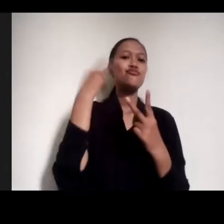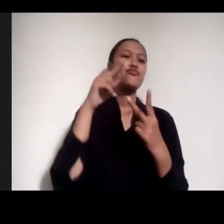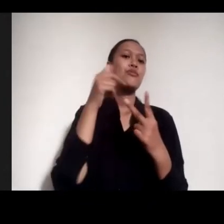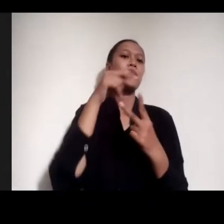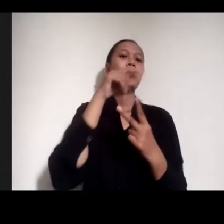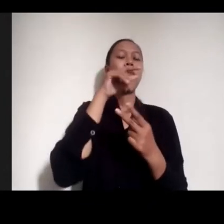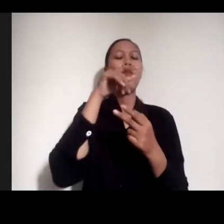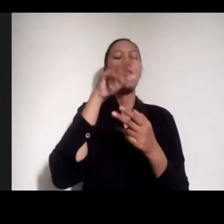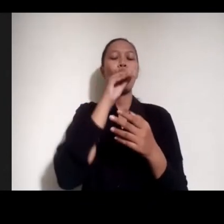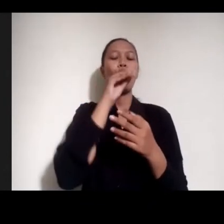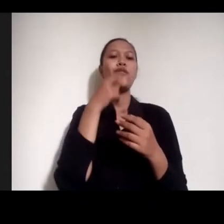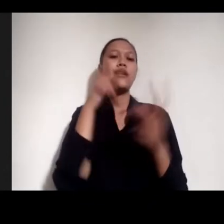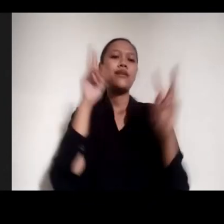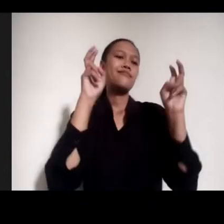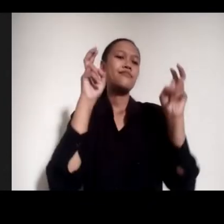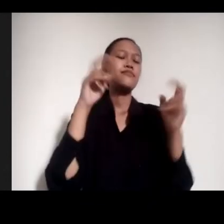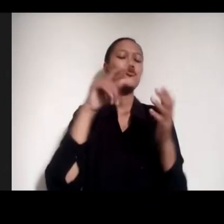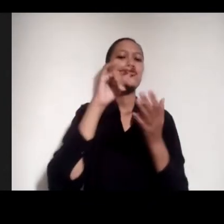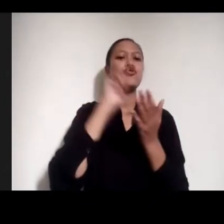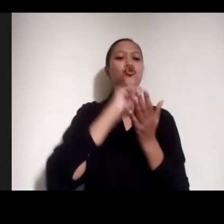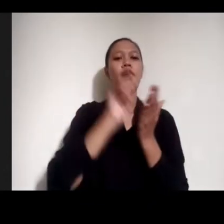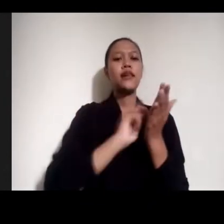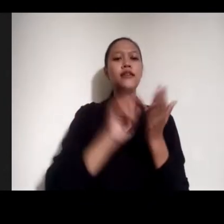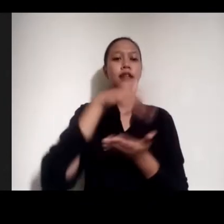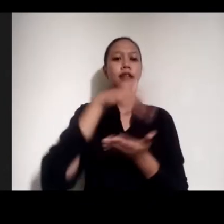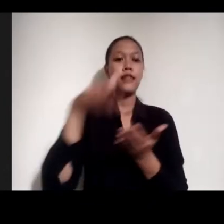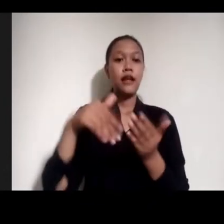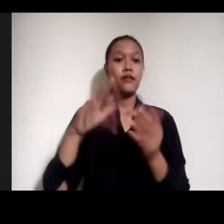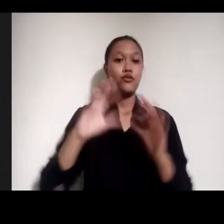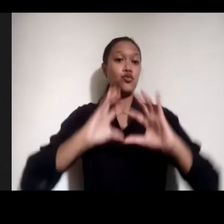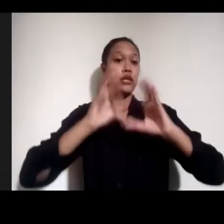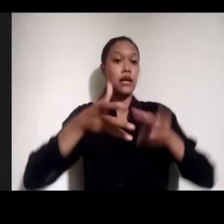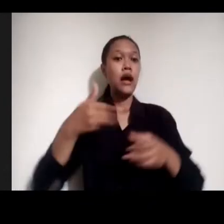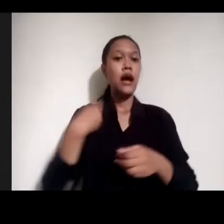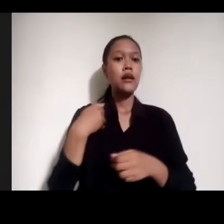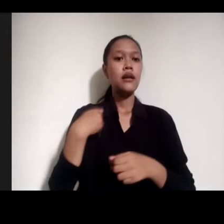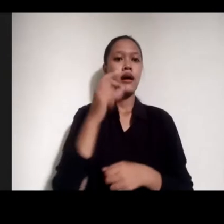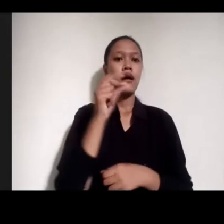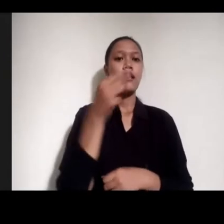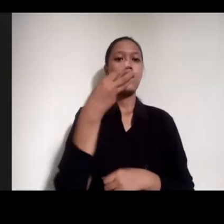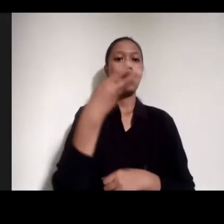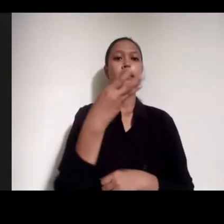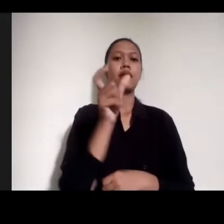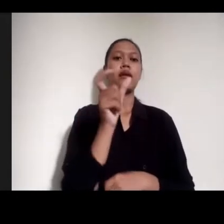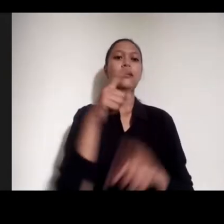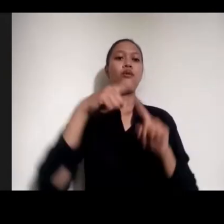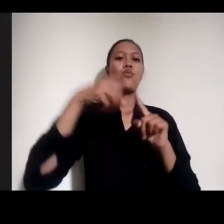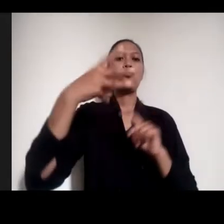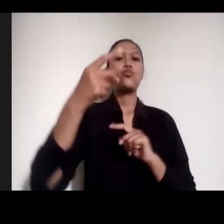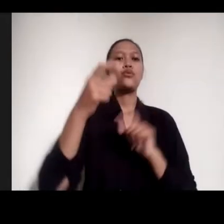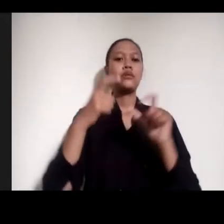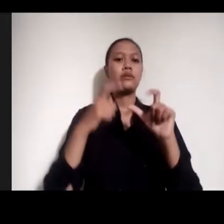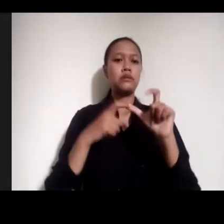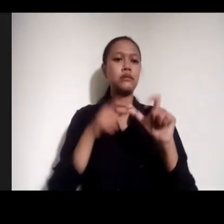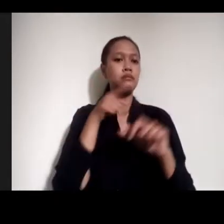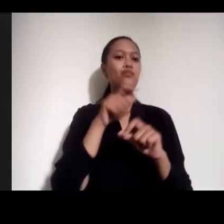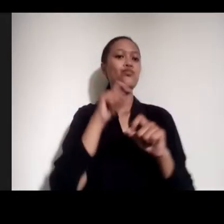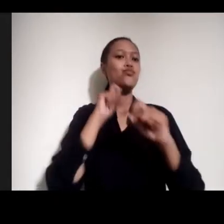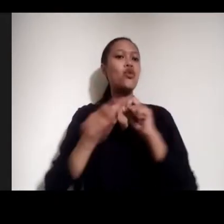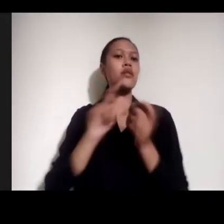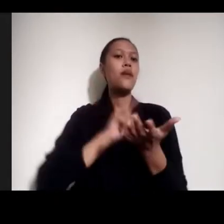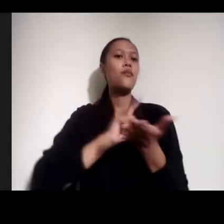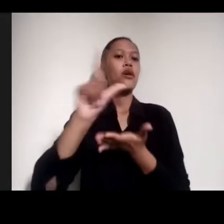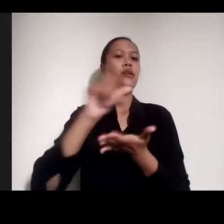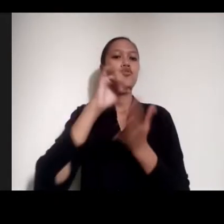Di dunia itu ada routers juga yang Bikin apa namanya Laporan jurnalisme data